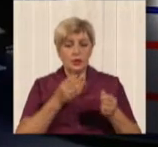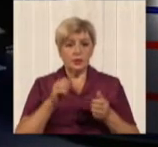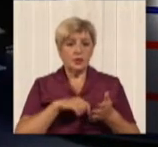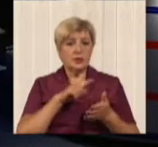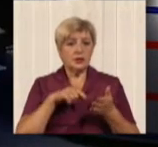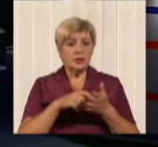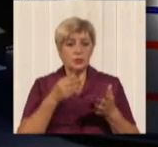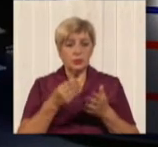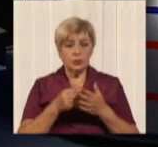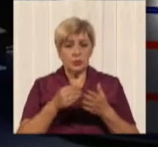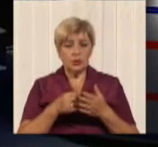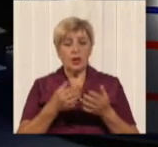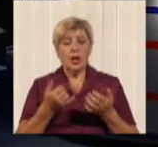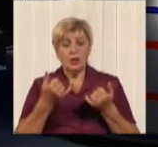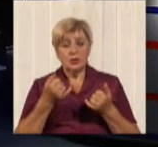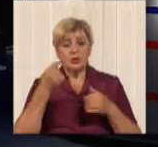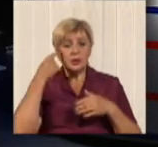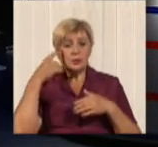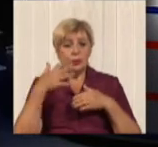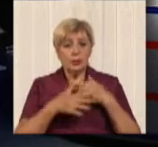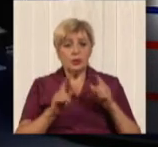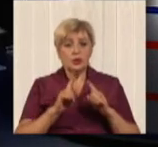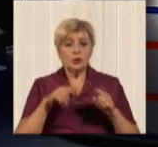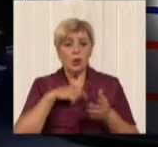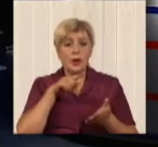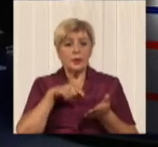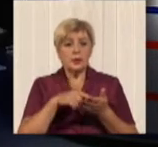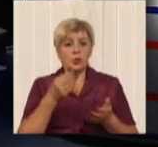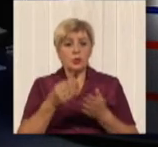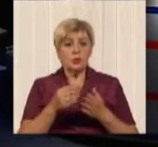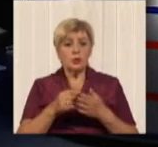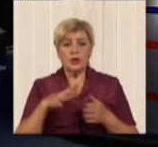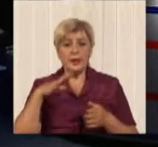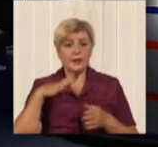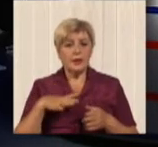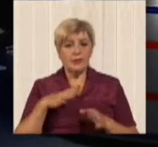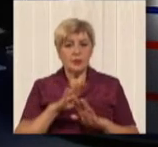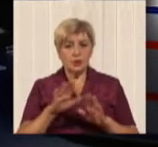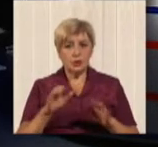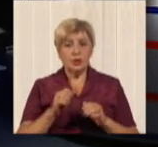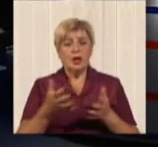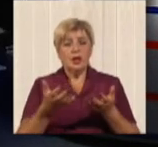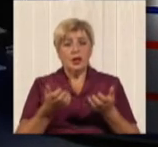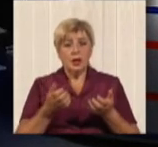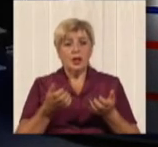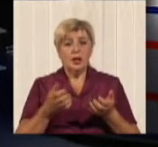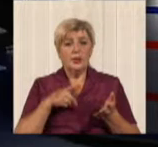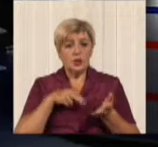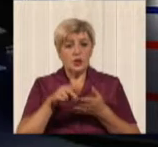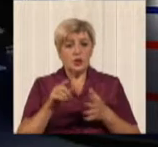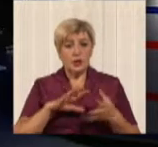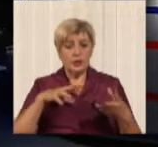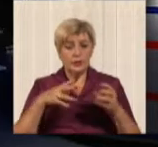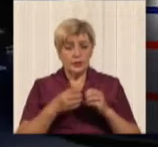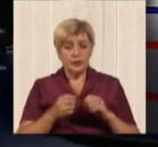стало понятно, що бюджет городський не видерживає, заговорили вже в четвертий раз. І, соответственно, прийшли к виводу, що далі так продовжаться не